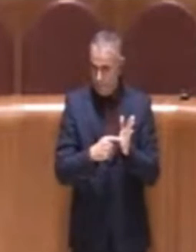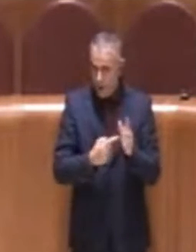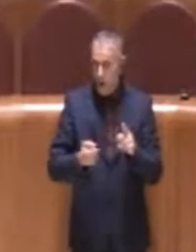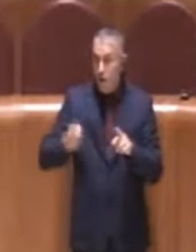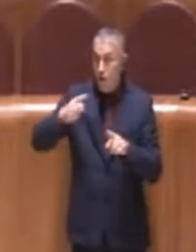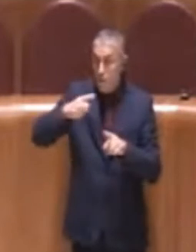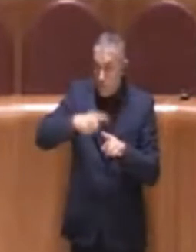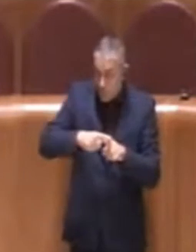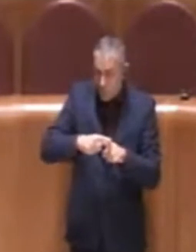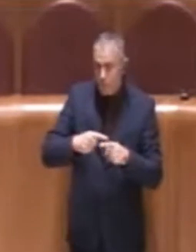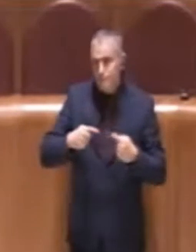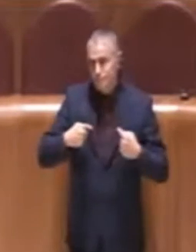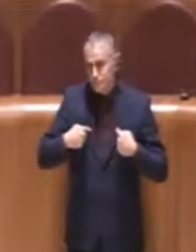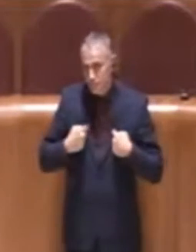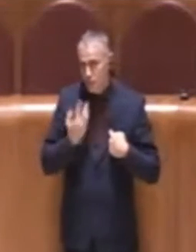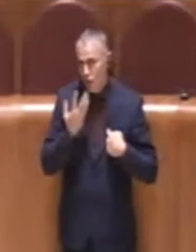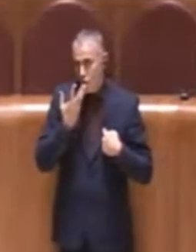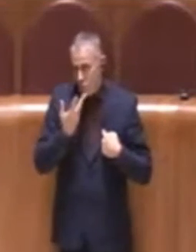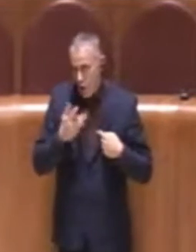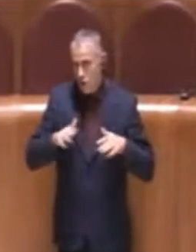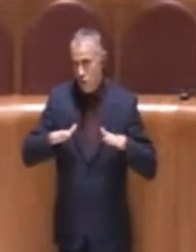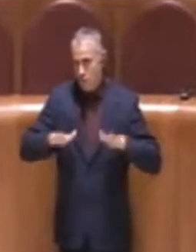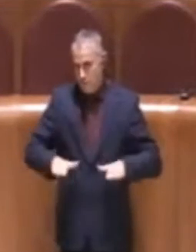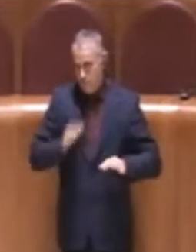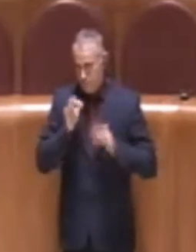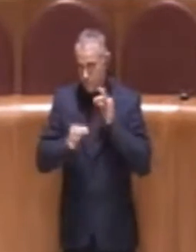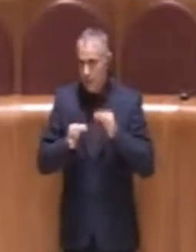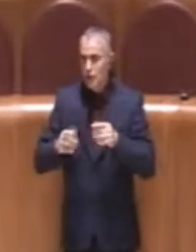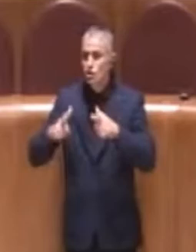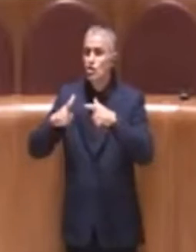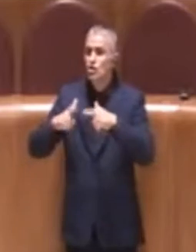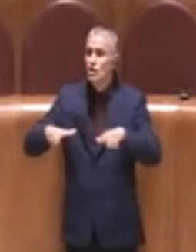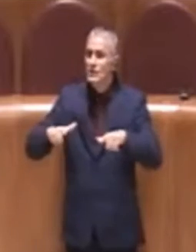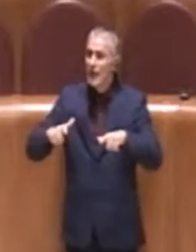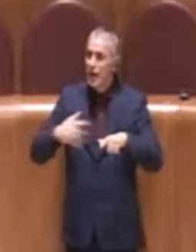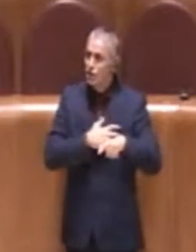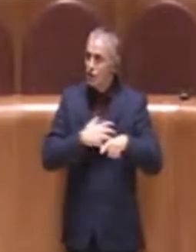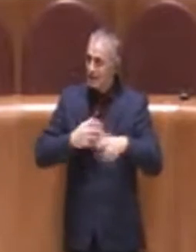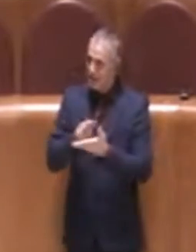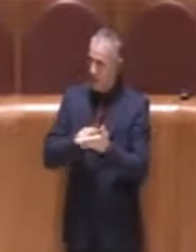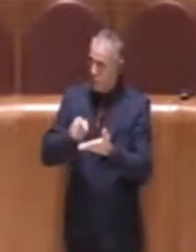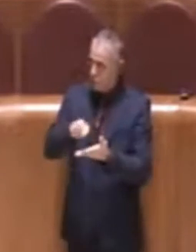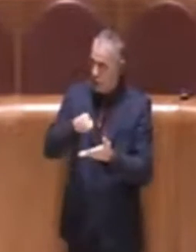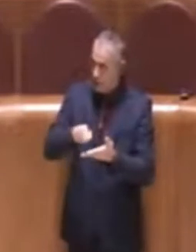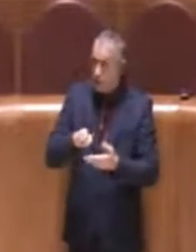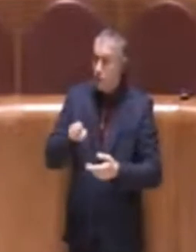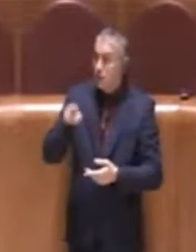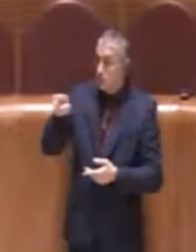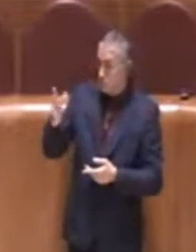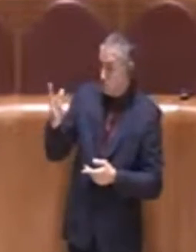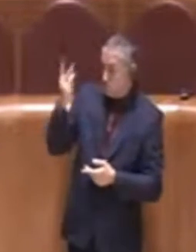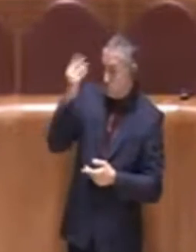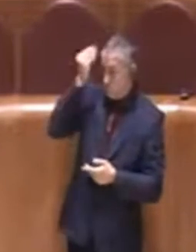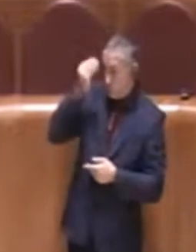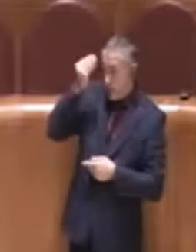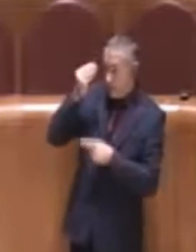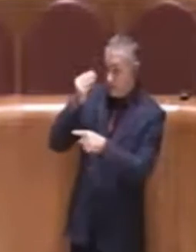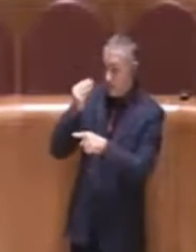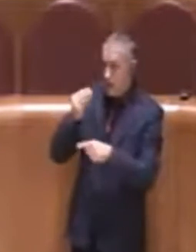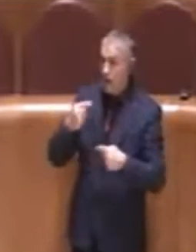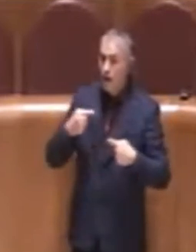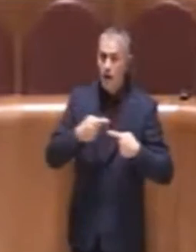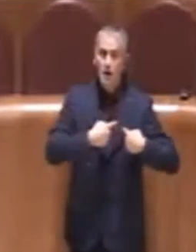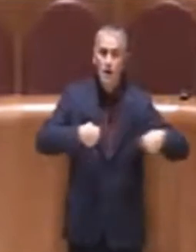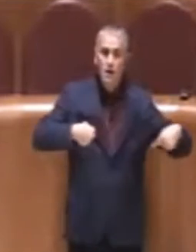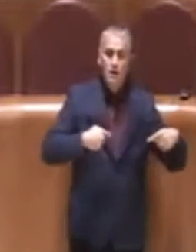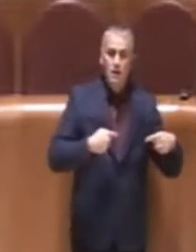mi voglio soffermare anche sul concetto di città della scienza. Se lui ritiene, liberissimo di pensarlo, che noi